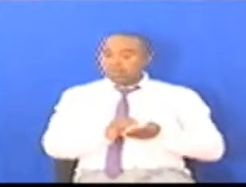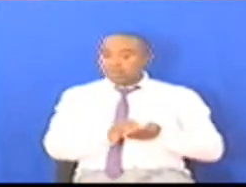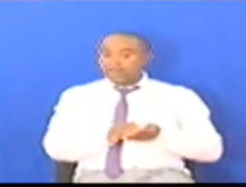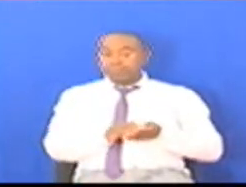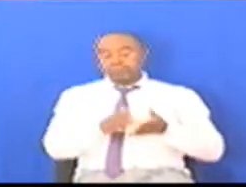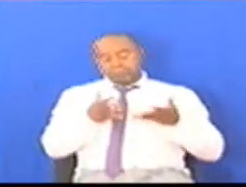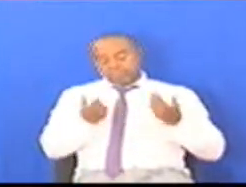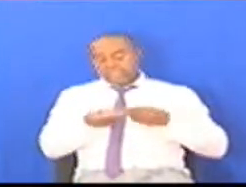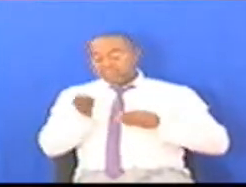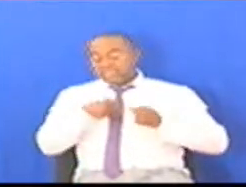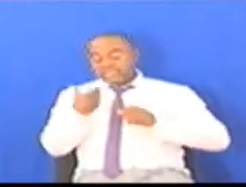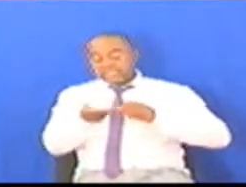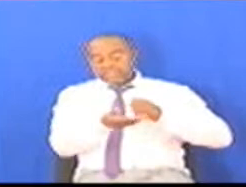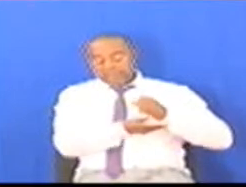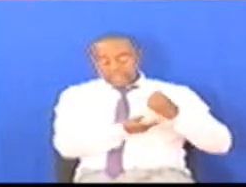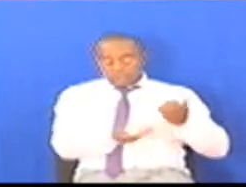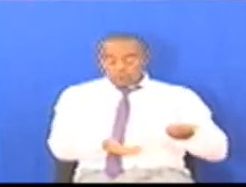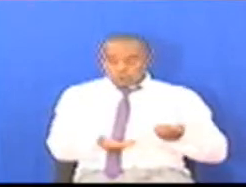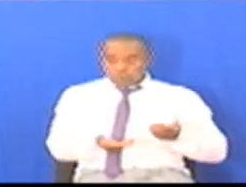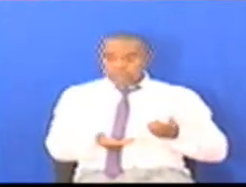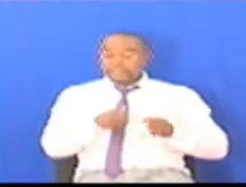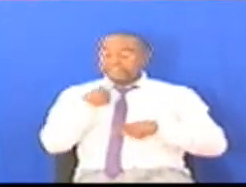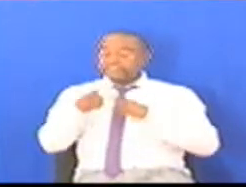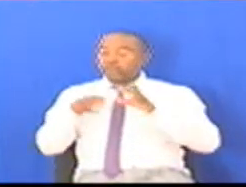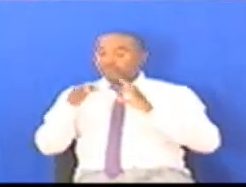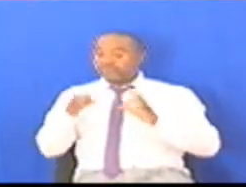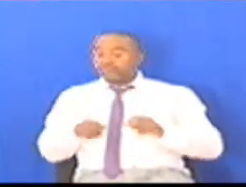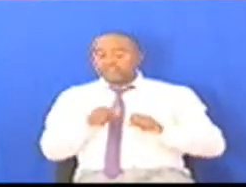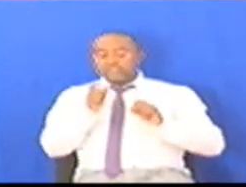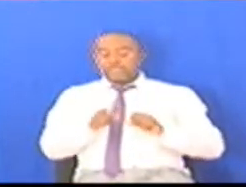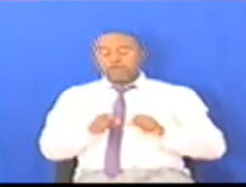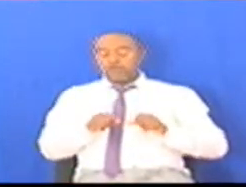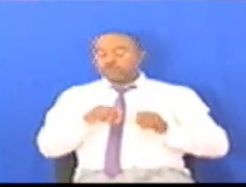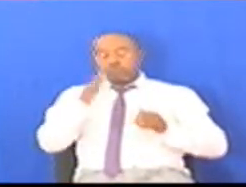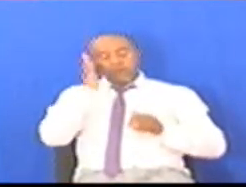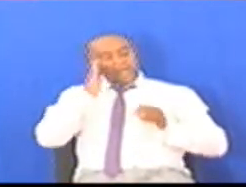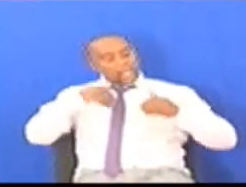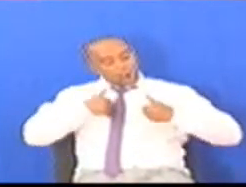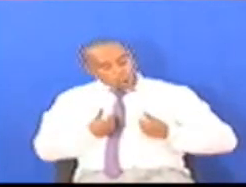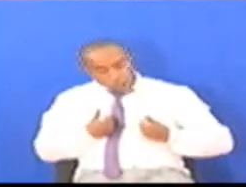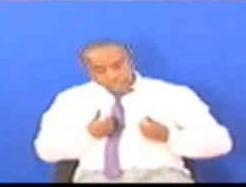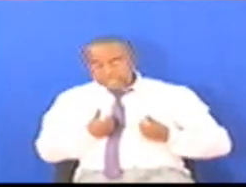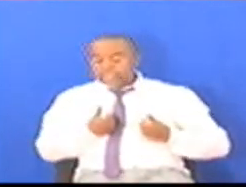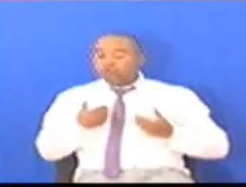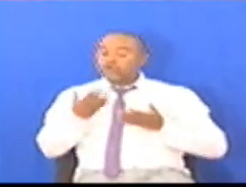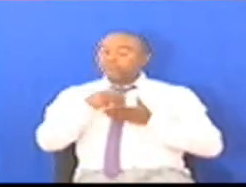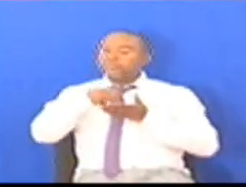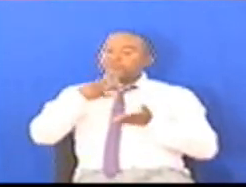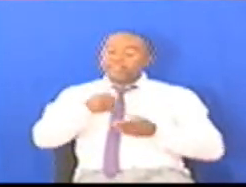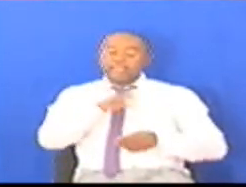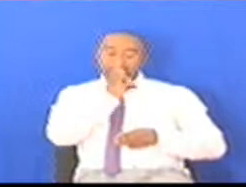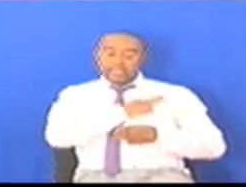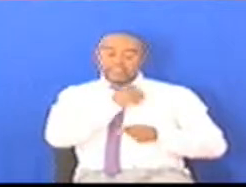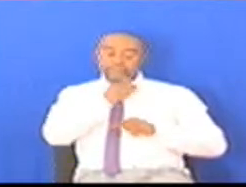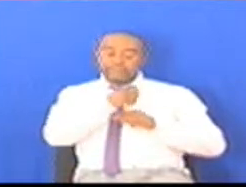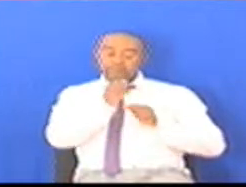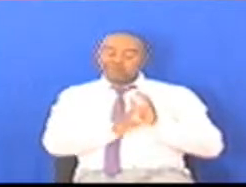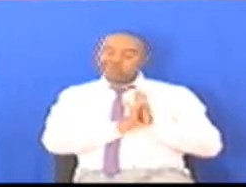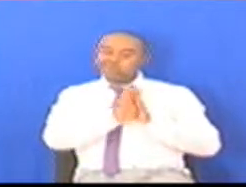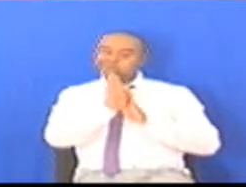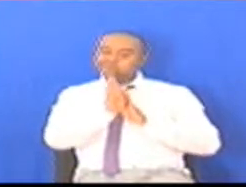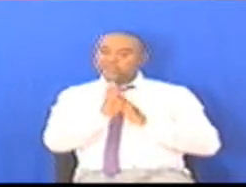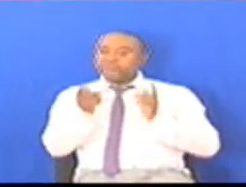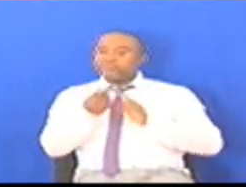Zipata ufanisi Na onyongi ndi watanufaika sana Ajira zitaongezeka Na vile vile Mapato ya ni